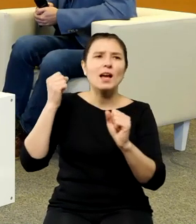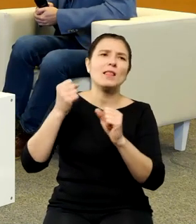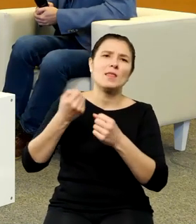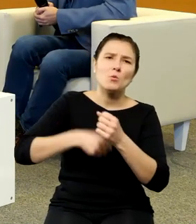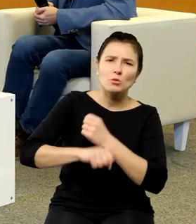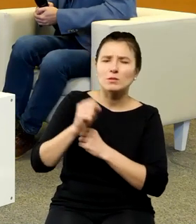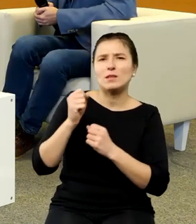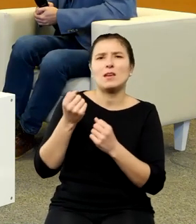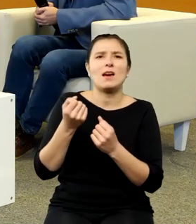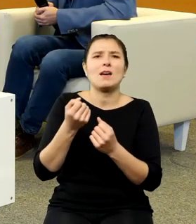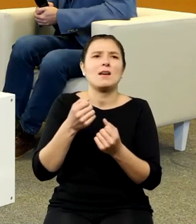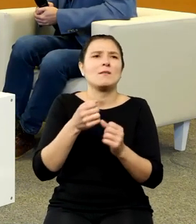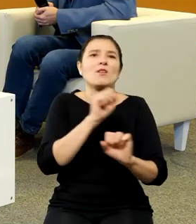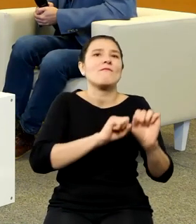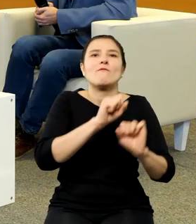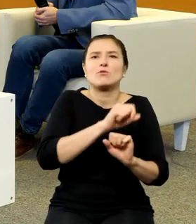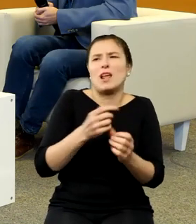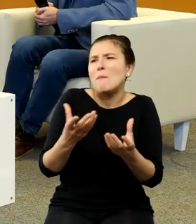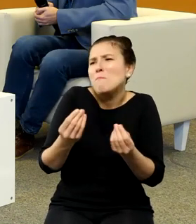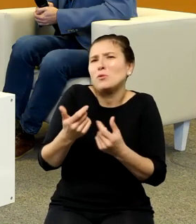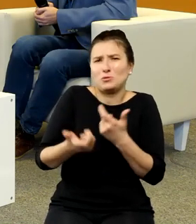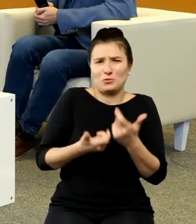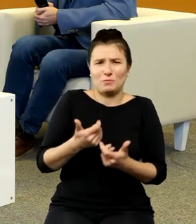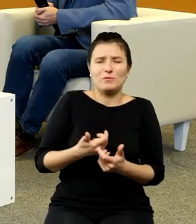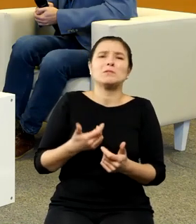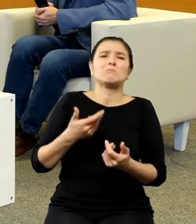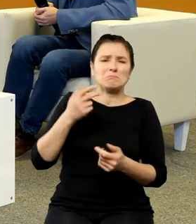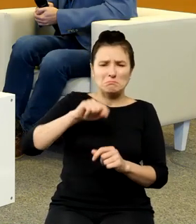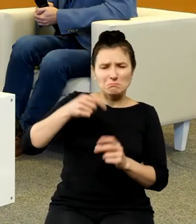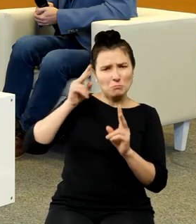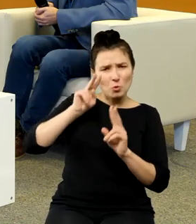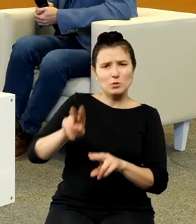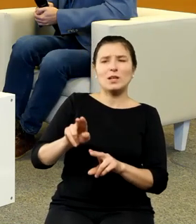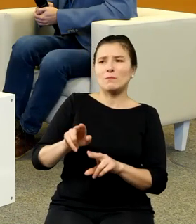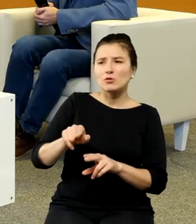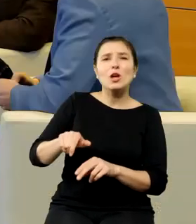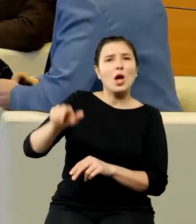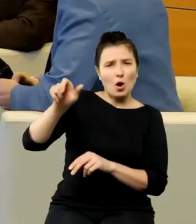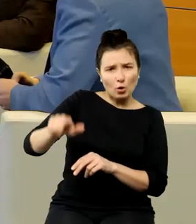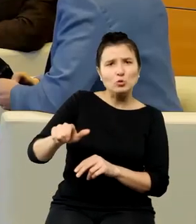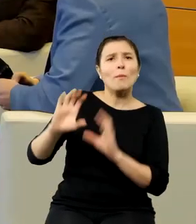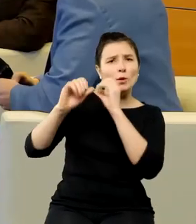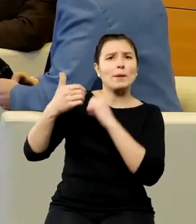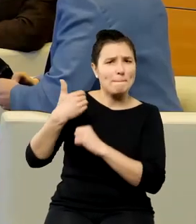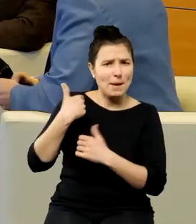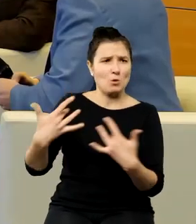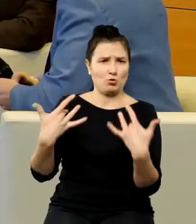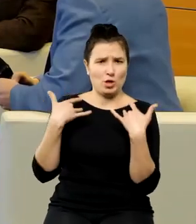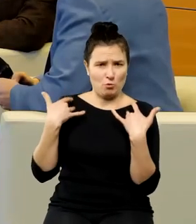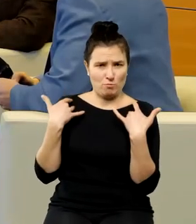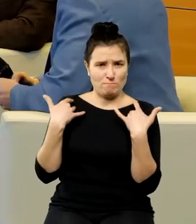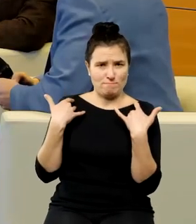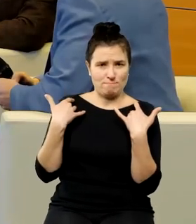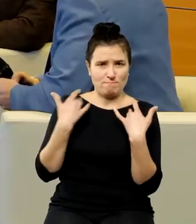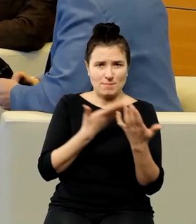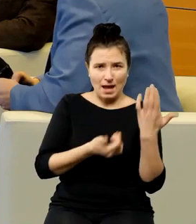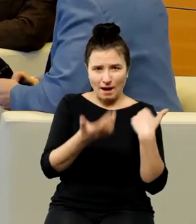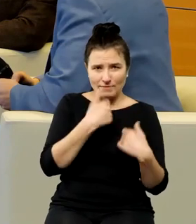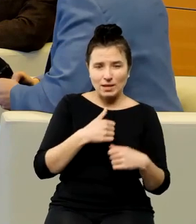Więc jednak, więc jednak zakładamy, że przynajmniej część źródeł mówi, że istnią ponad wszelką wątpliwość i w wielu z tych źródeł jest bardzo